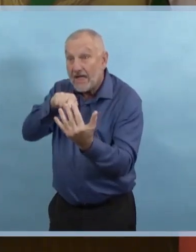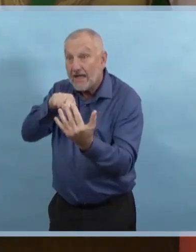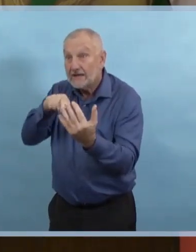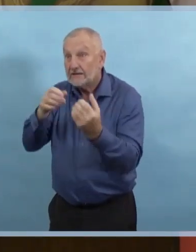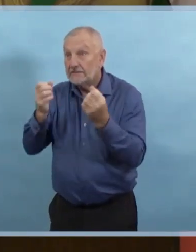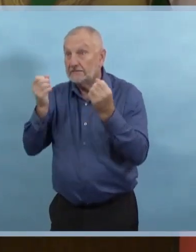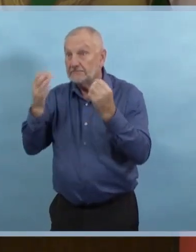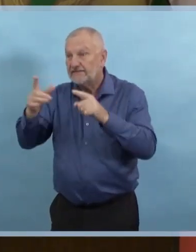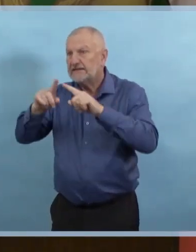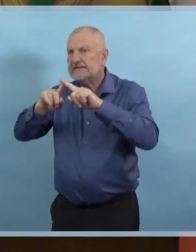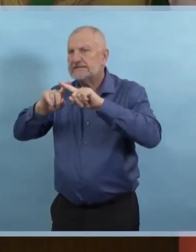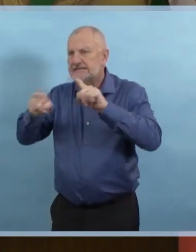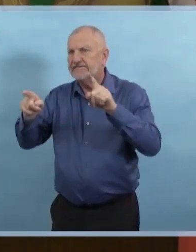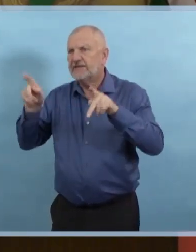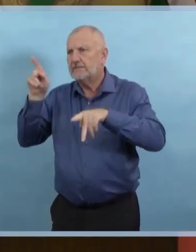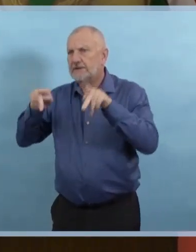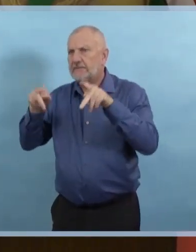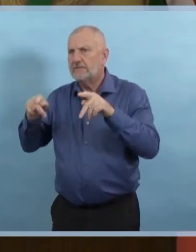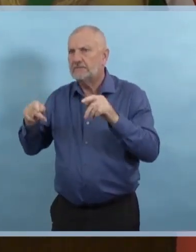de cas sont liés à l'action de grâce.